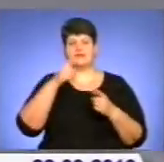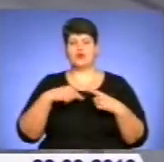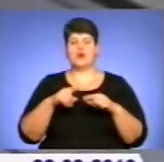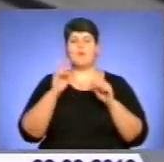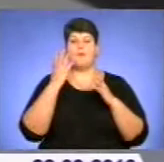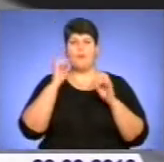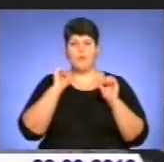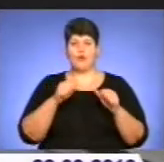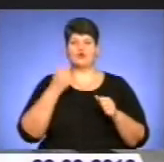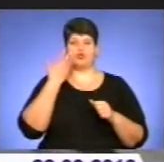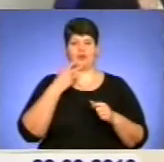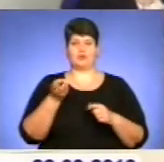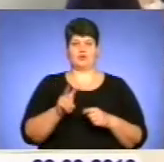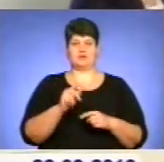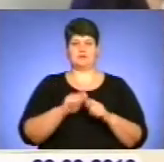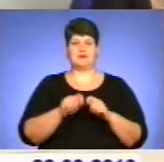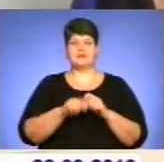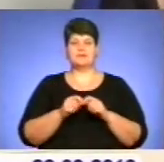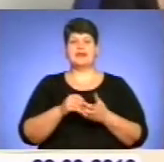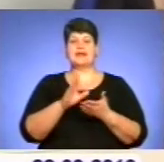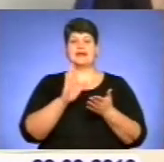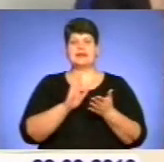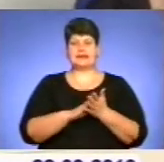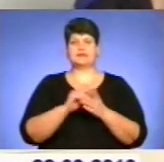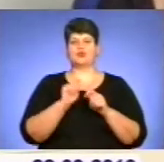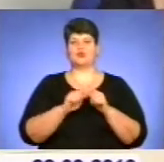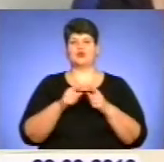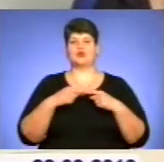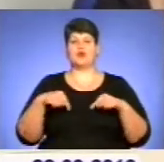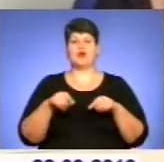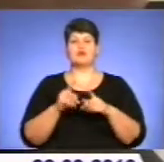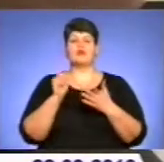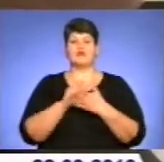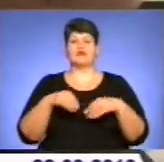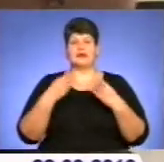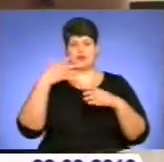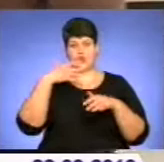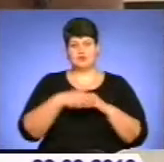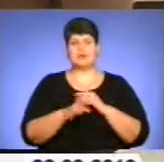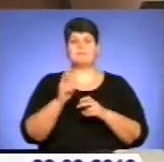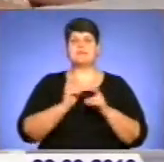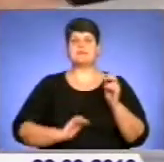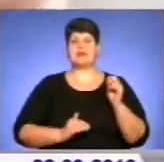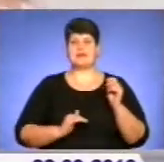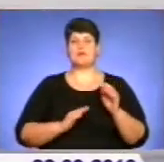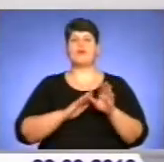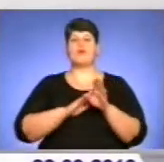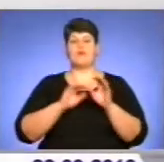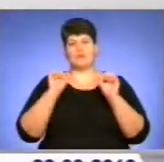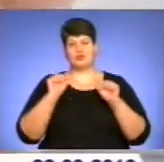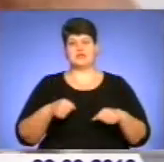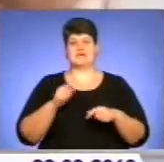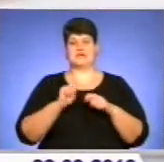можуть приходити з перевіркою. Реєстр контролюючих органів повинен дати розуміння підприємцям про повноваження